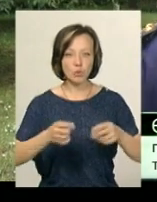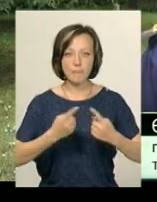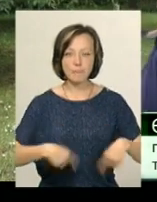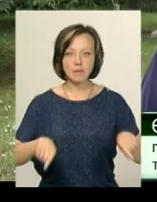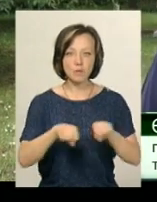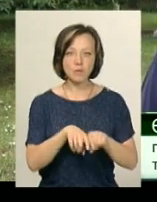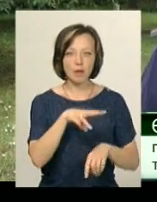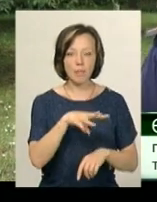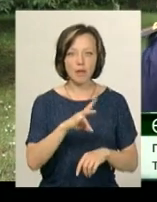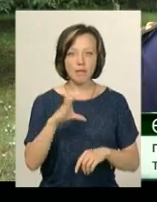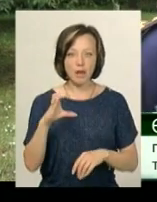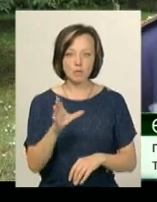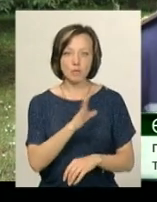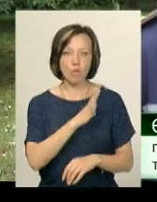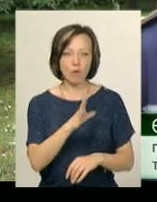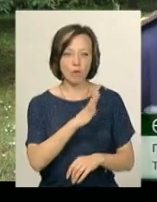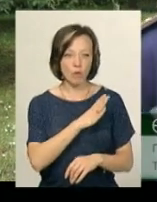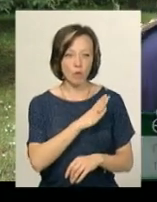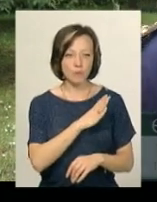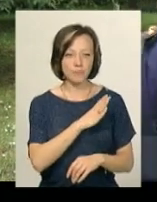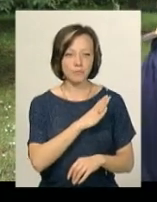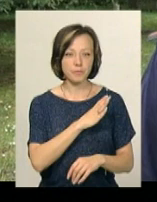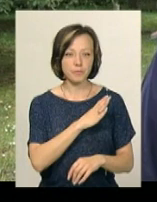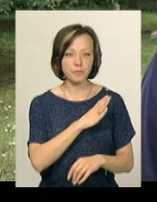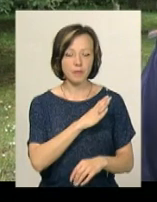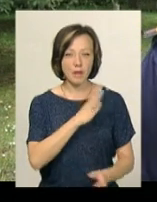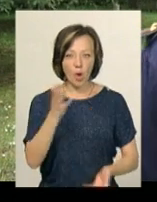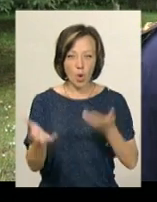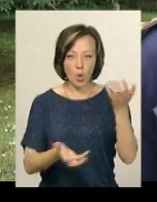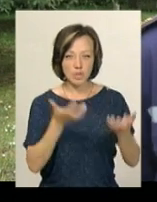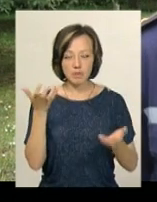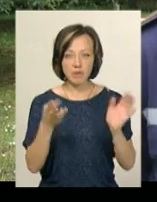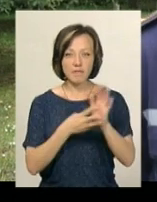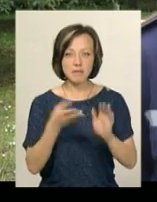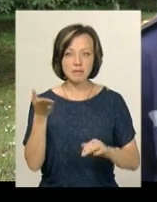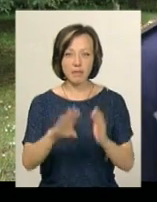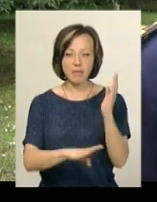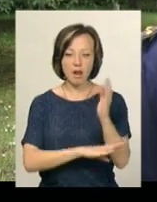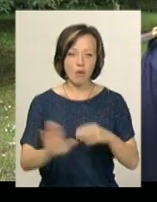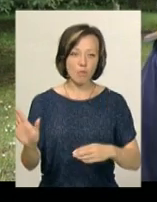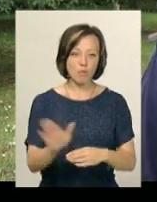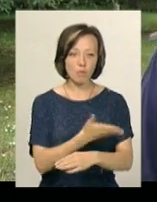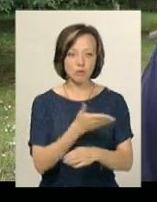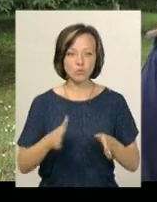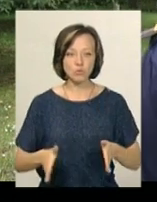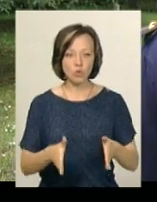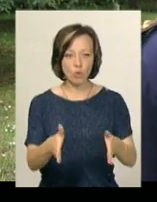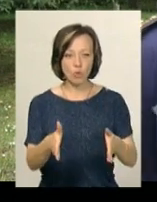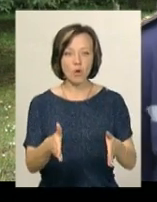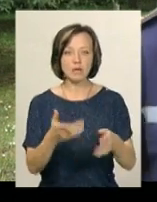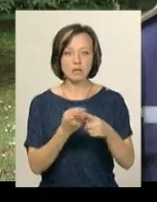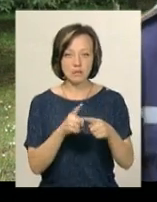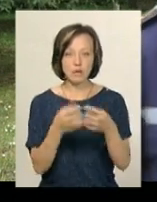ДСНС України Хмельницької області було розібрано 8 дерев та прибрано їх з проїжджої частини, що дозволило